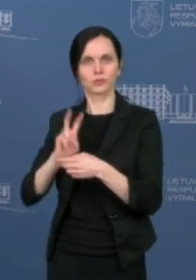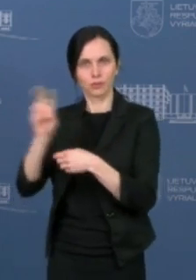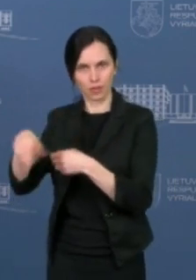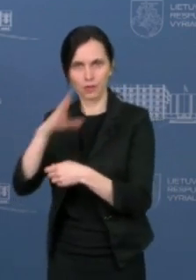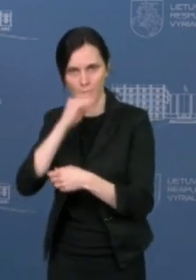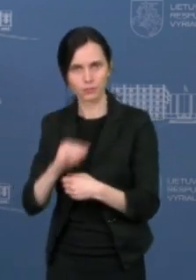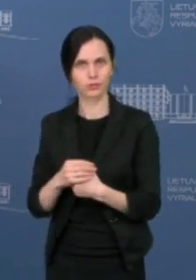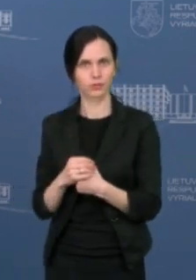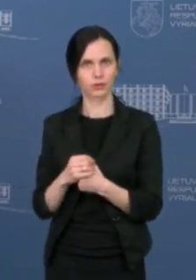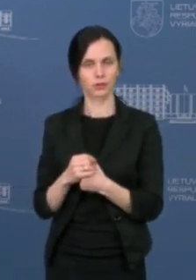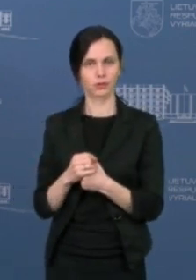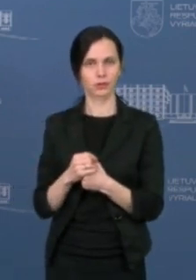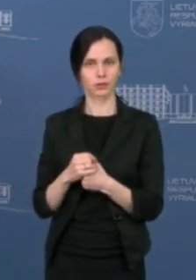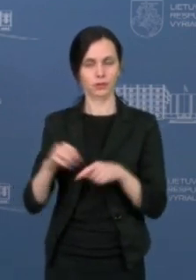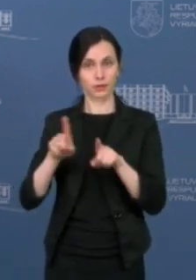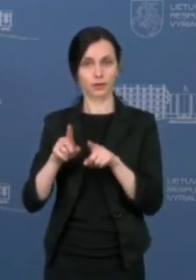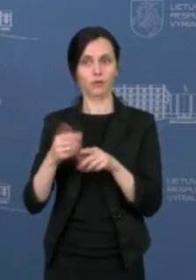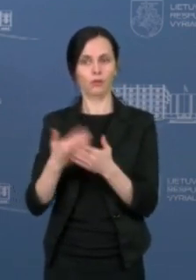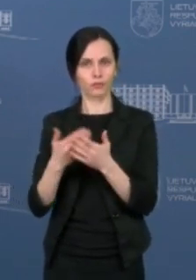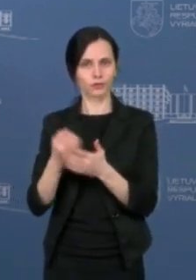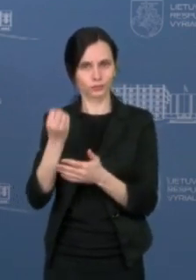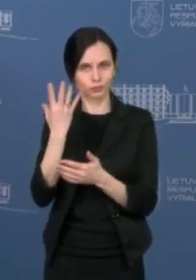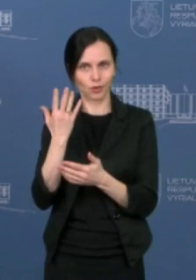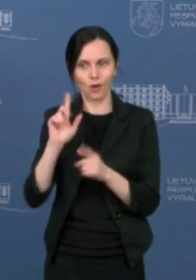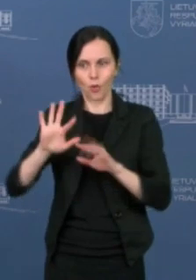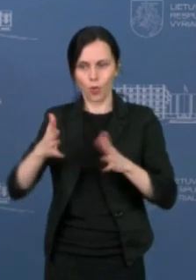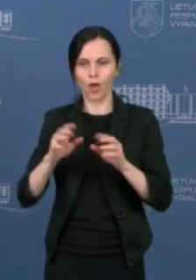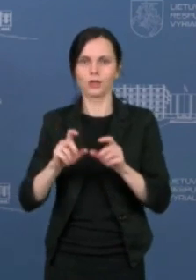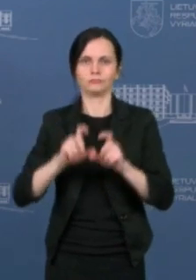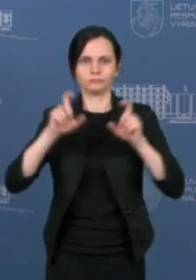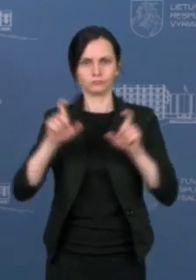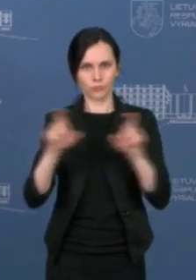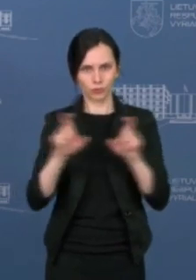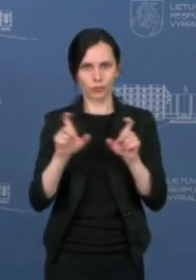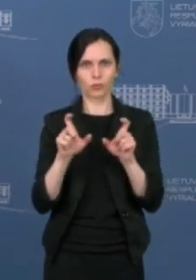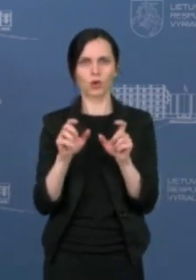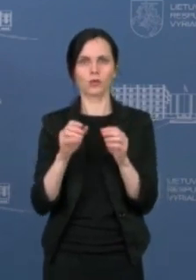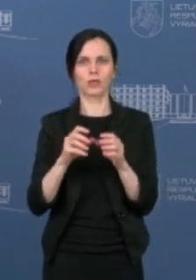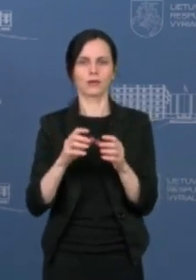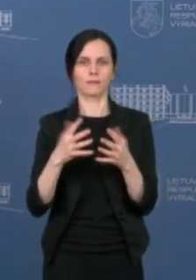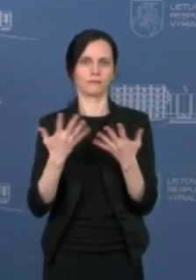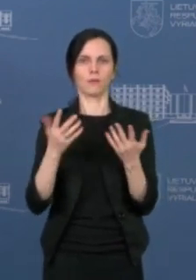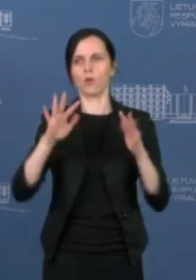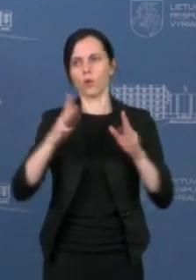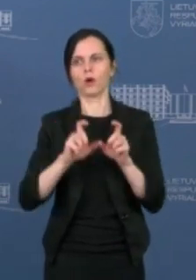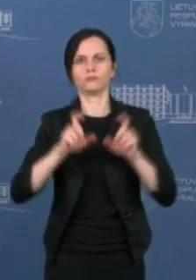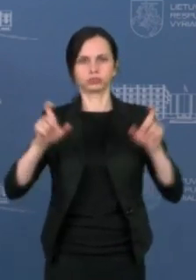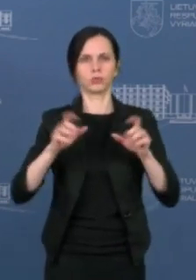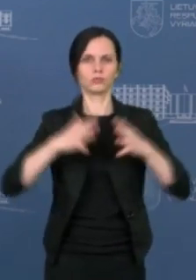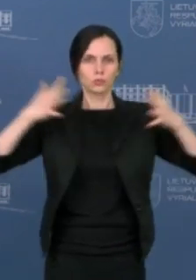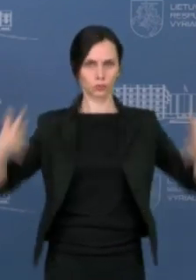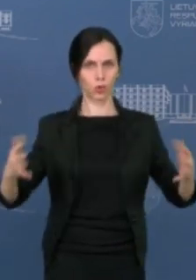teisingai suprantu, kad tokia nuorada yra tam, kad galėtų didžiosiosiose prekybos centruose atsidaryti mažos parduotuvės. Ir jeigu taip, tai kokiam